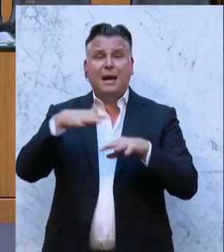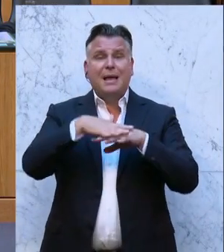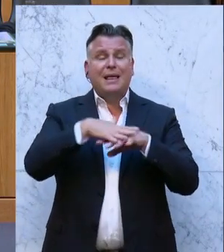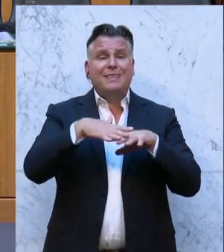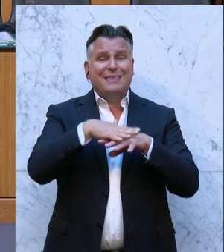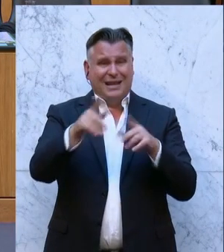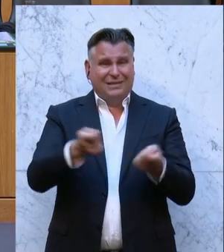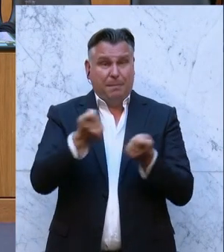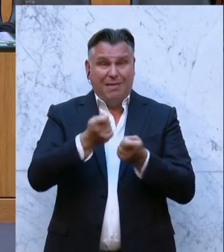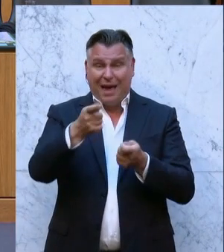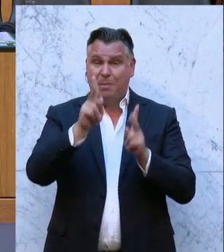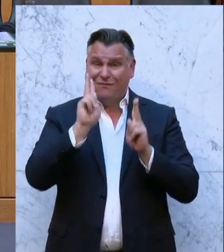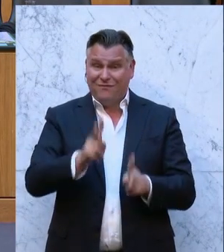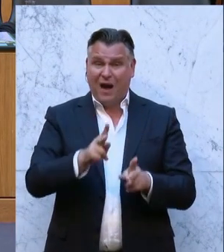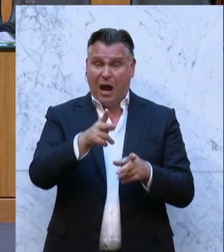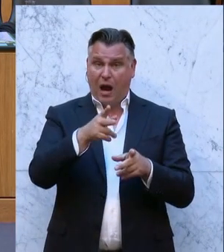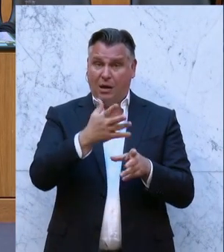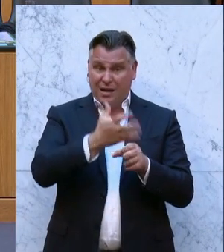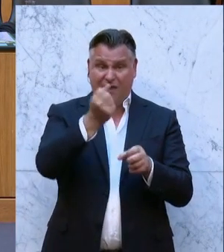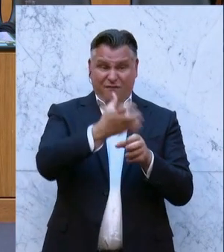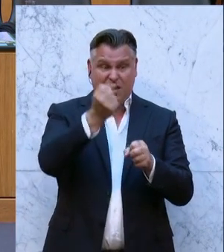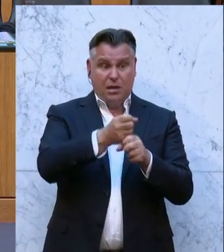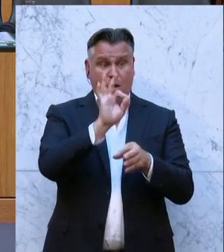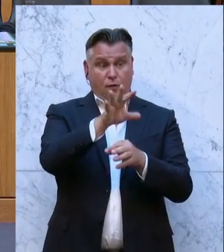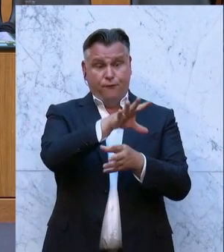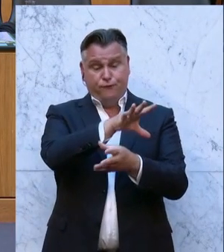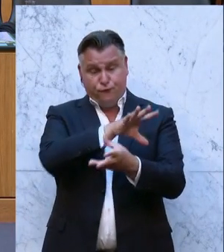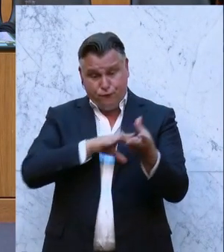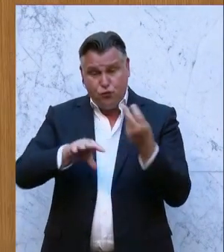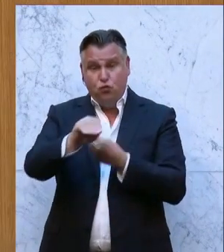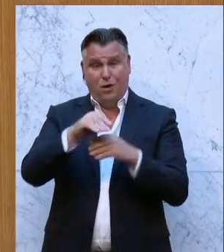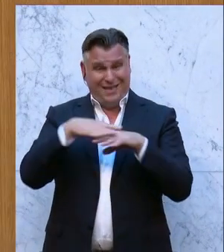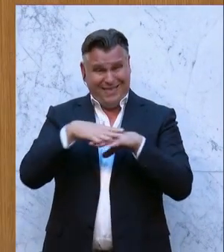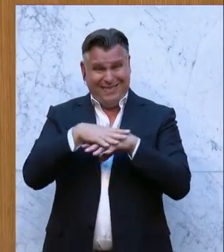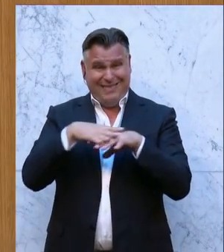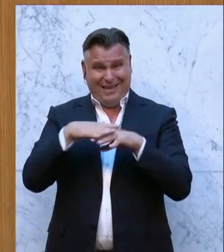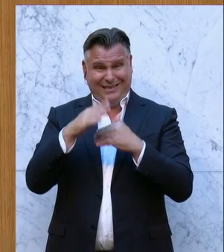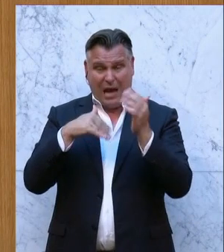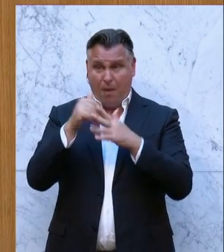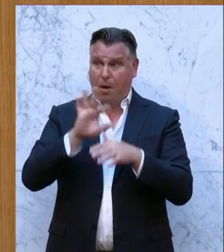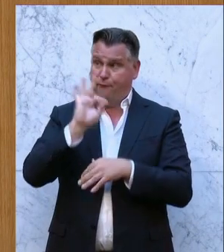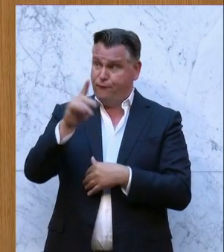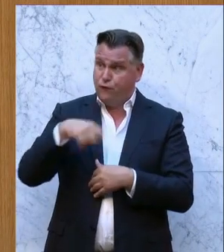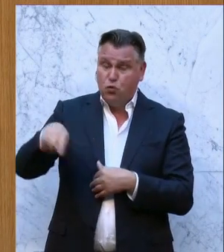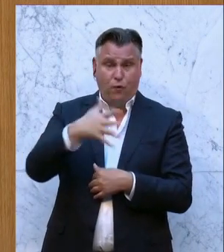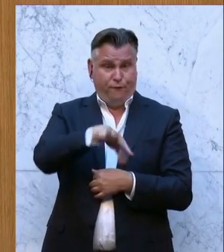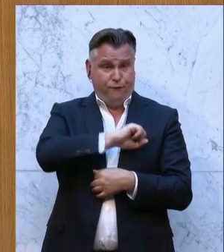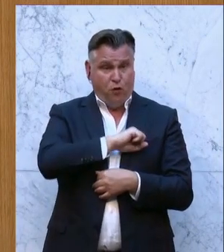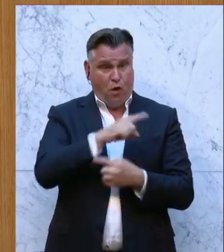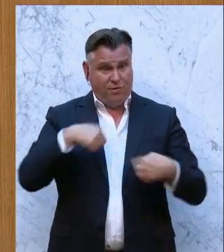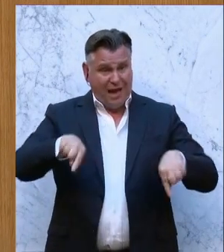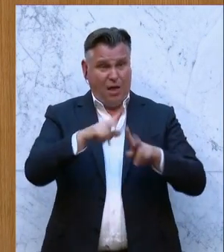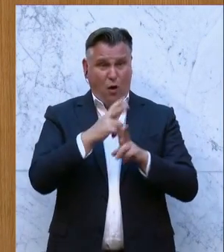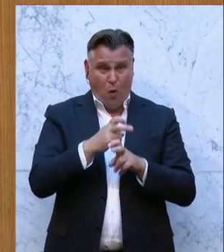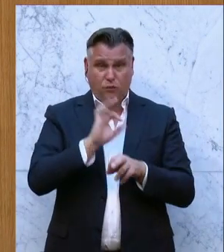Gewinne machen, um diese in den Netzausbau zu investieren, zugunsten der Menschen in unserem Land, zugunsten der erneuerbaren